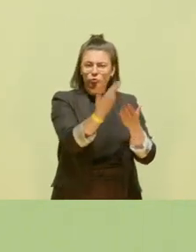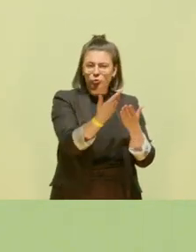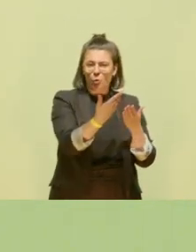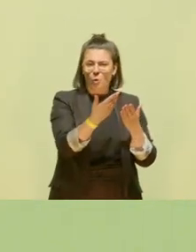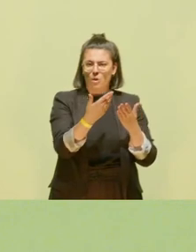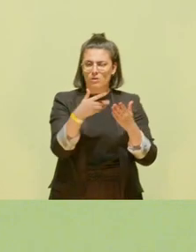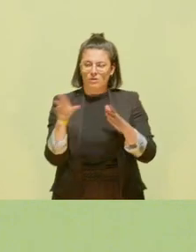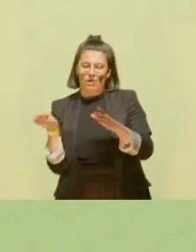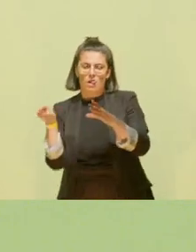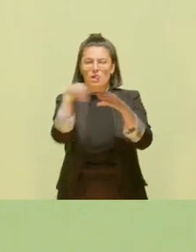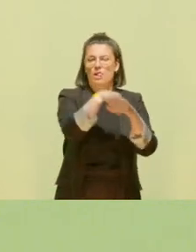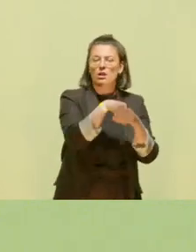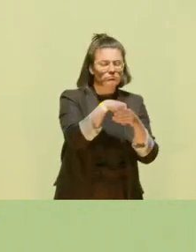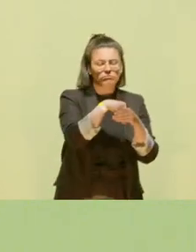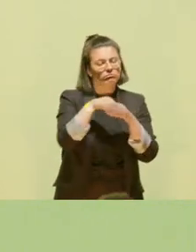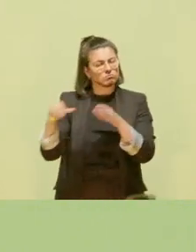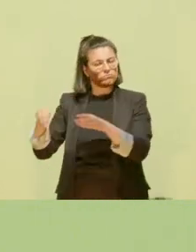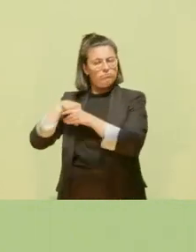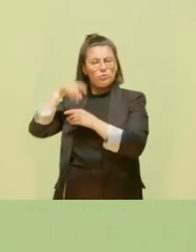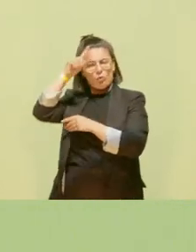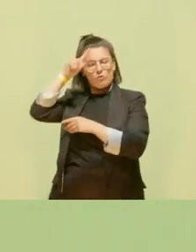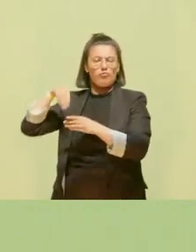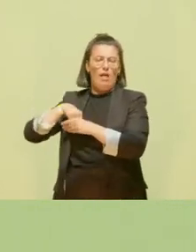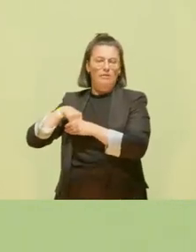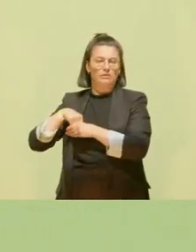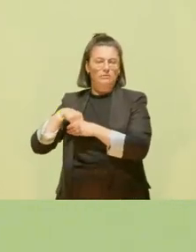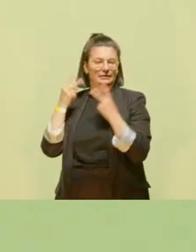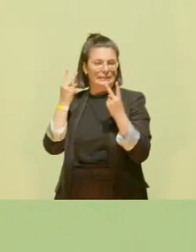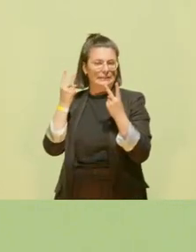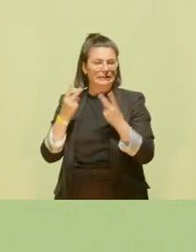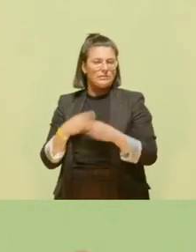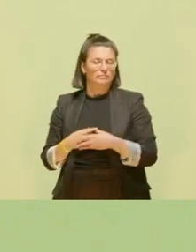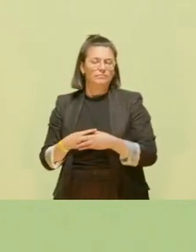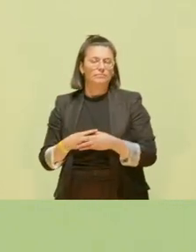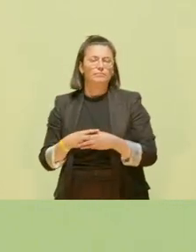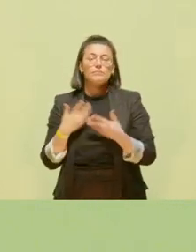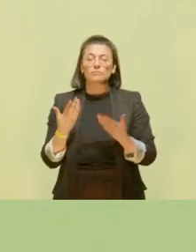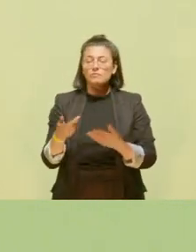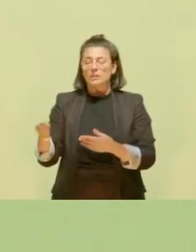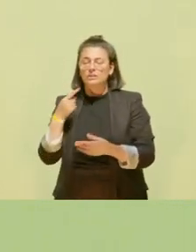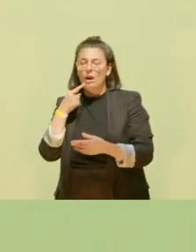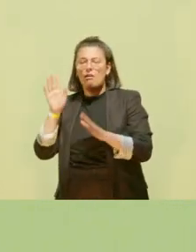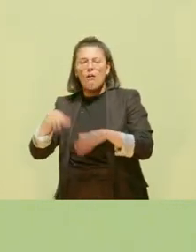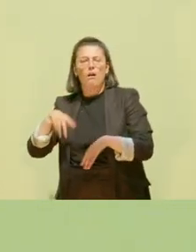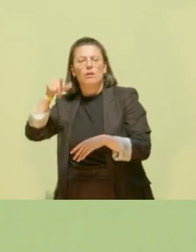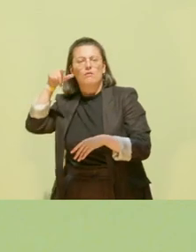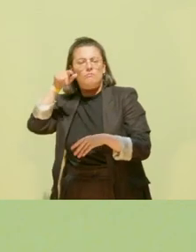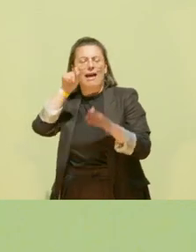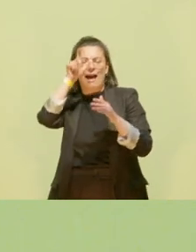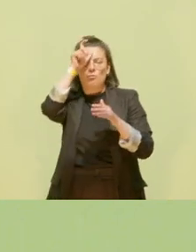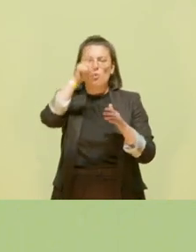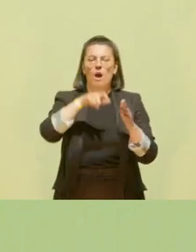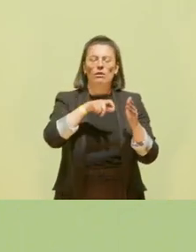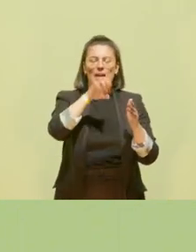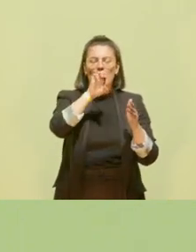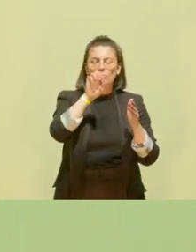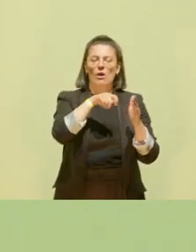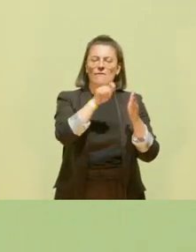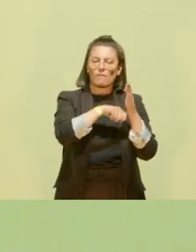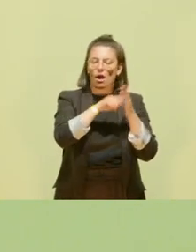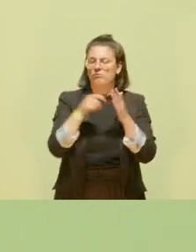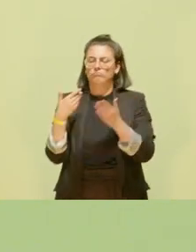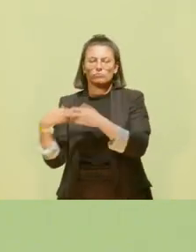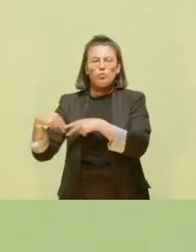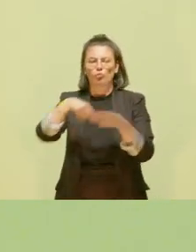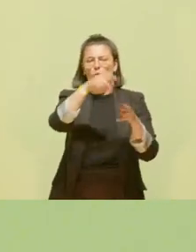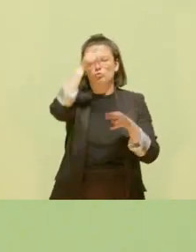Ihnen ein Zugehörigkeitsgefühl gibt. Wir dürfen nicht sagen, ihr habt ihn gewählt, dann geht doch in die Türkei. Nein, unsere Antwort muss lauten,